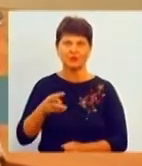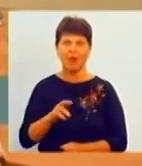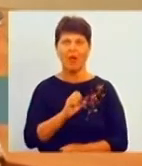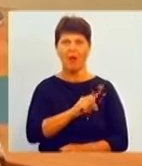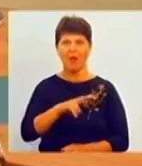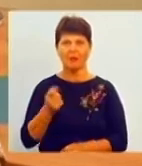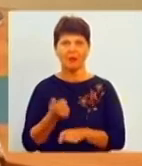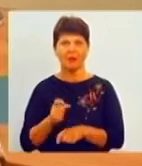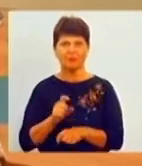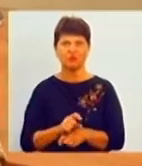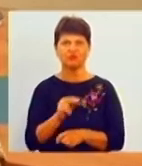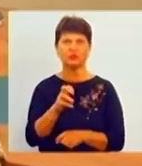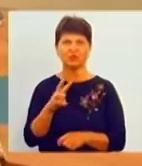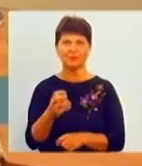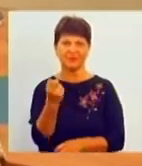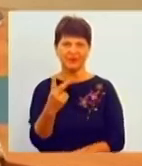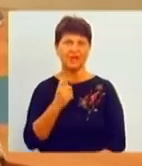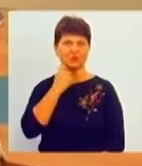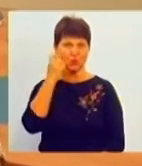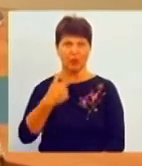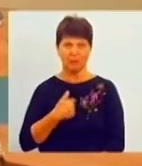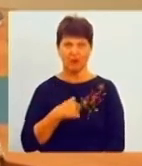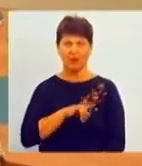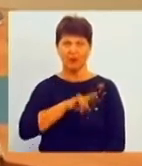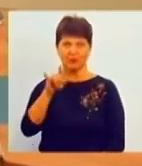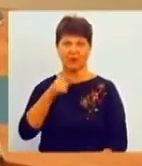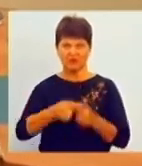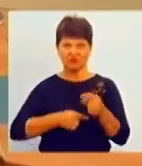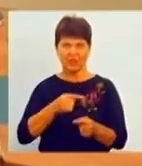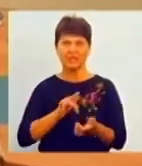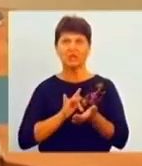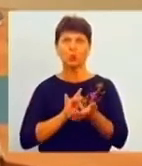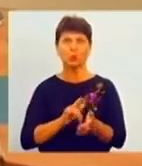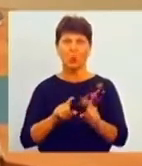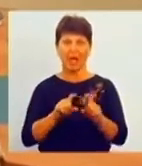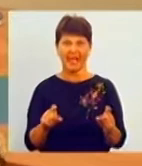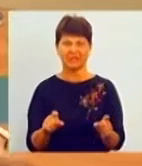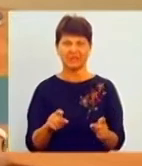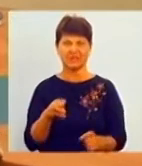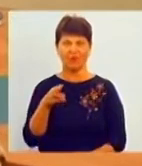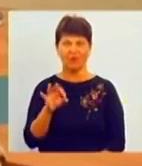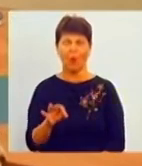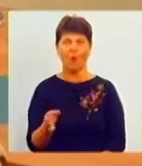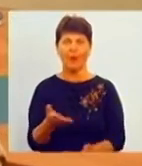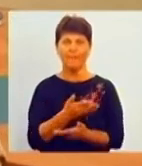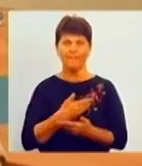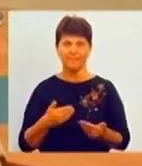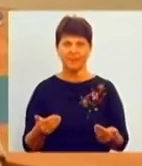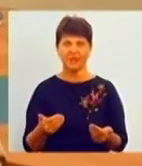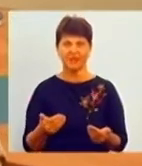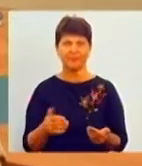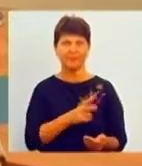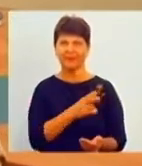ніж 12 років літаємо через це турагентство, то ми не